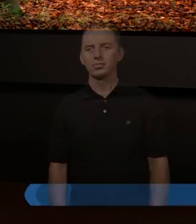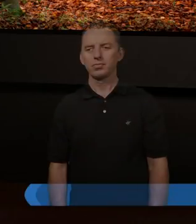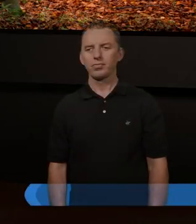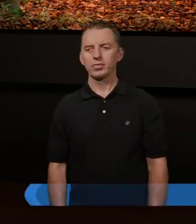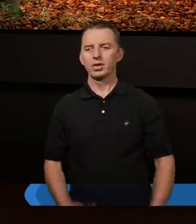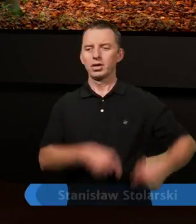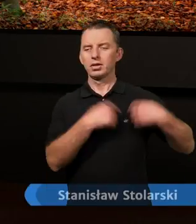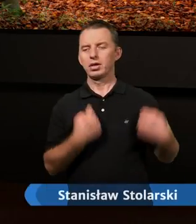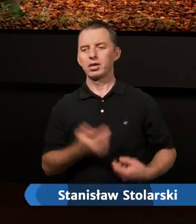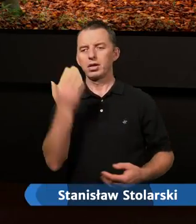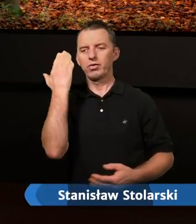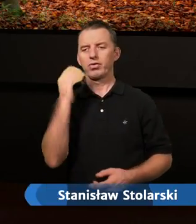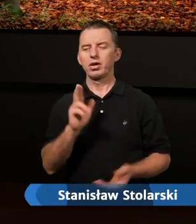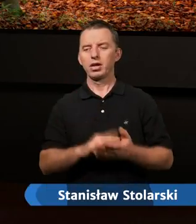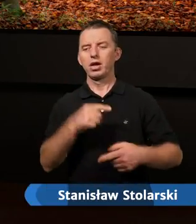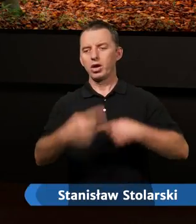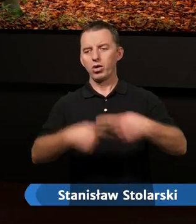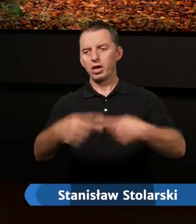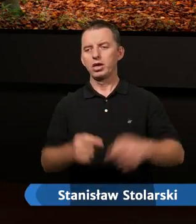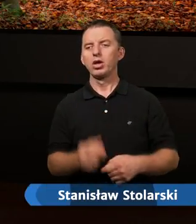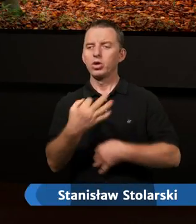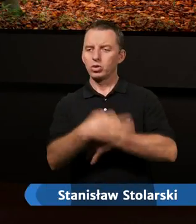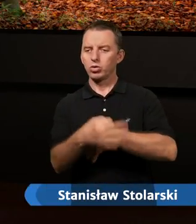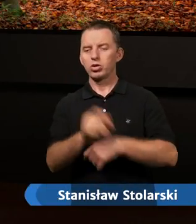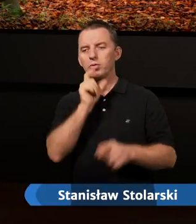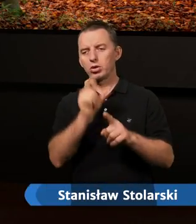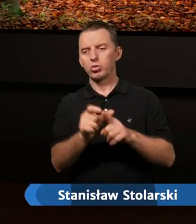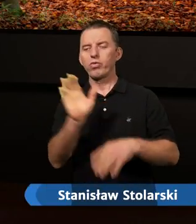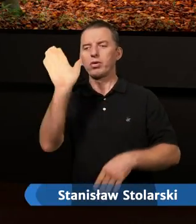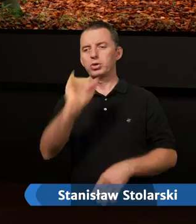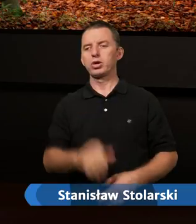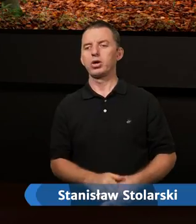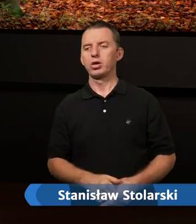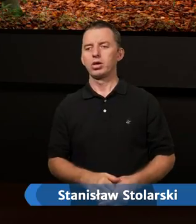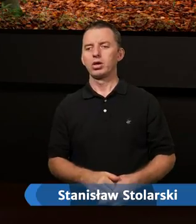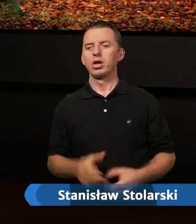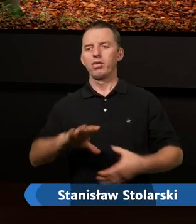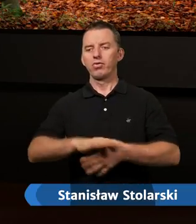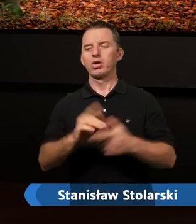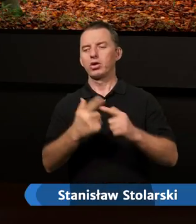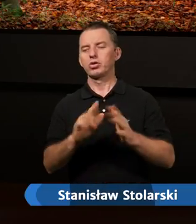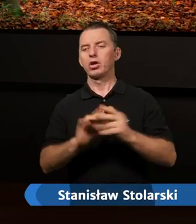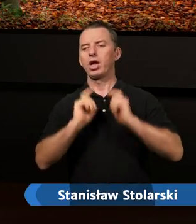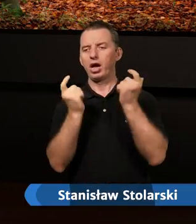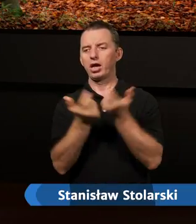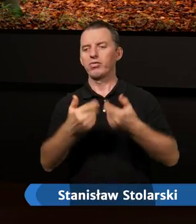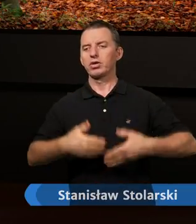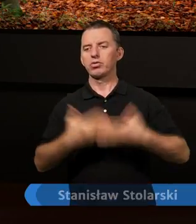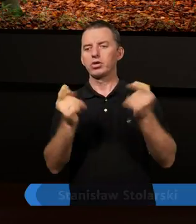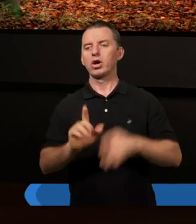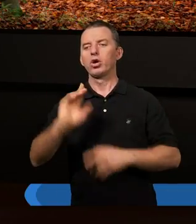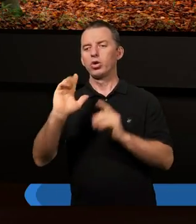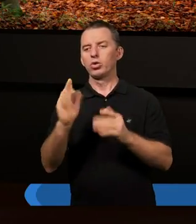Serdecznie witam na kolejnym Studium Słowa Bożego w Kościele Adwentystów Dnia